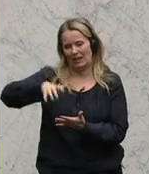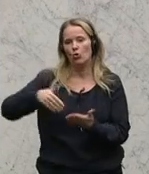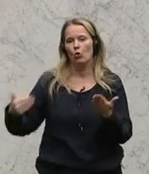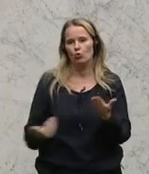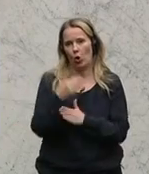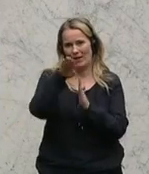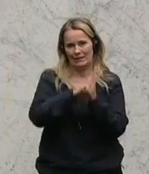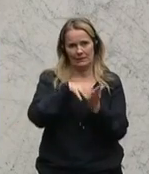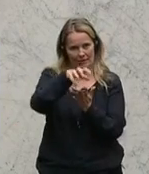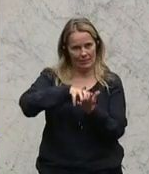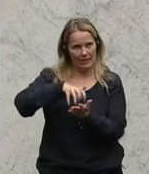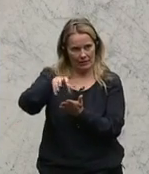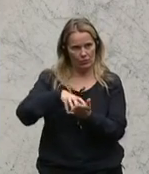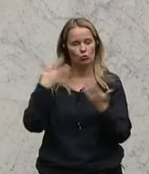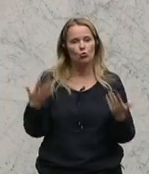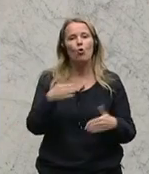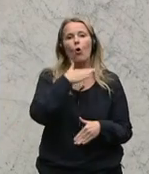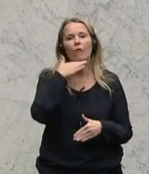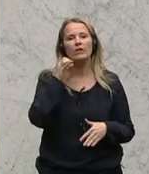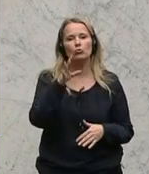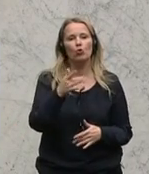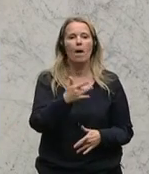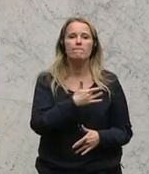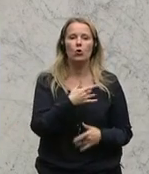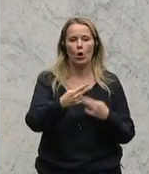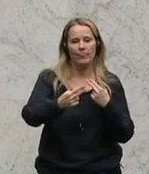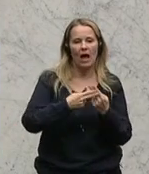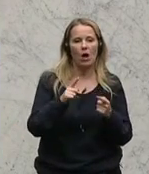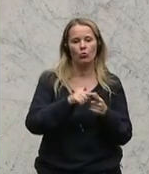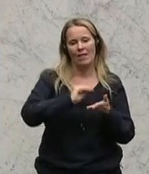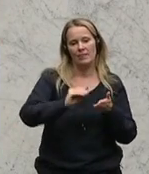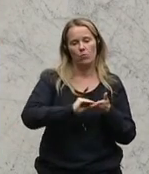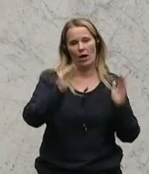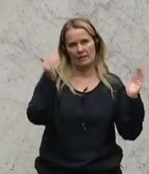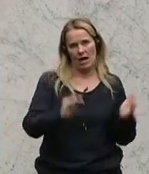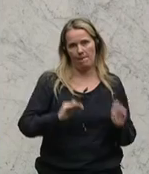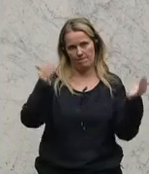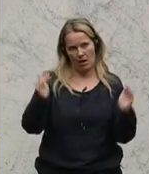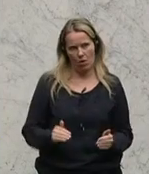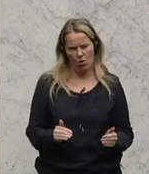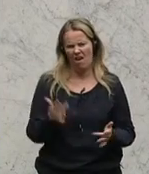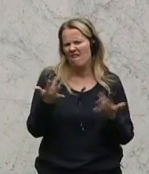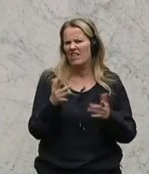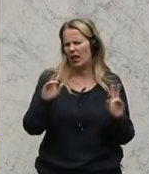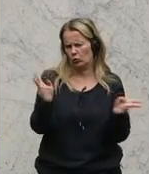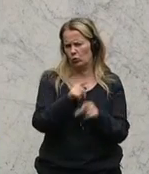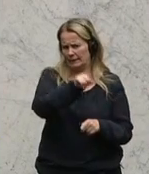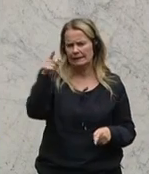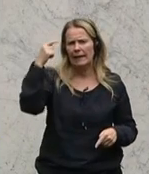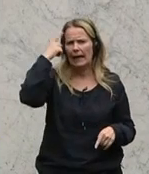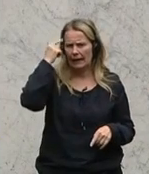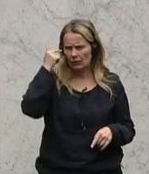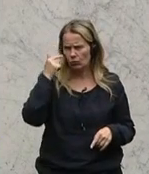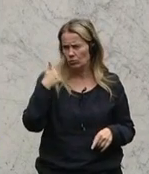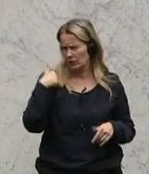Gesetzestext. So viel zur Bürgernähe und Bürgertieabbau. Vielleicht ganz kurz noch einmal zur Erinnerung.